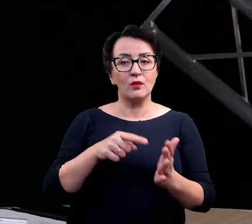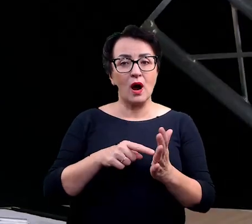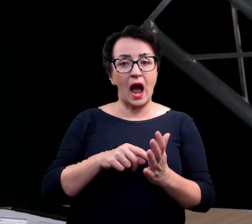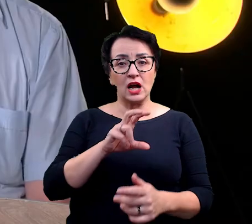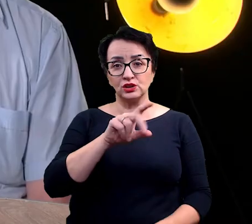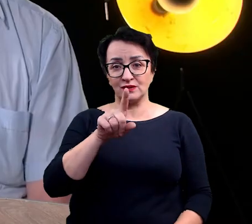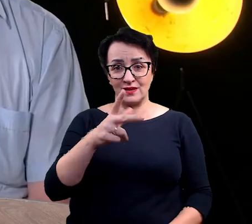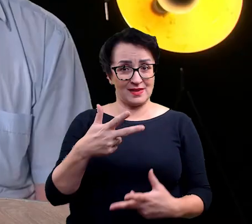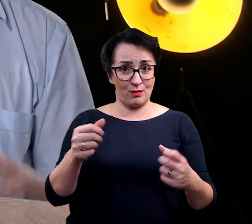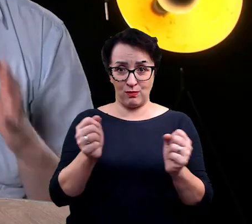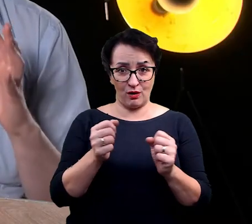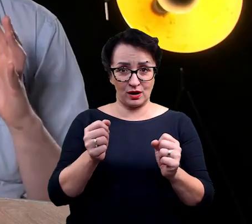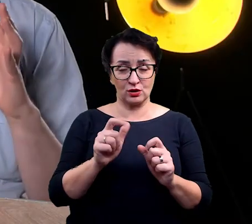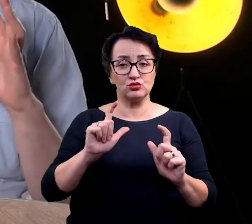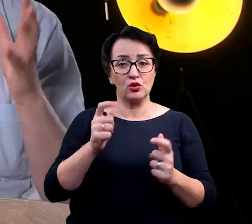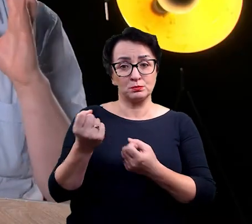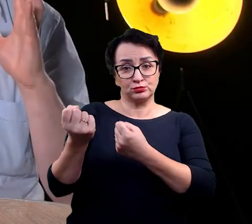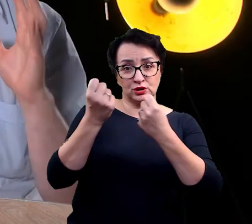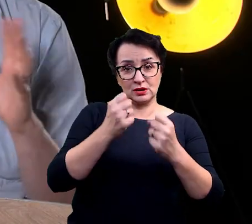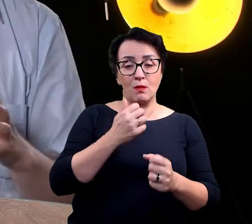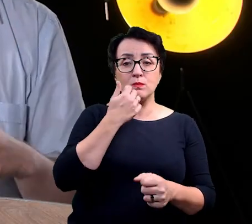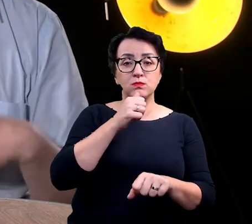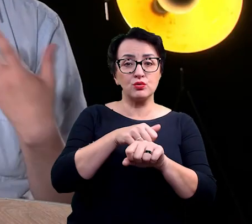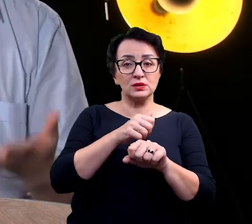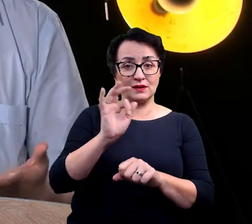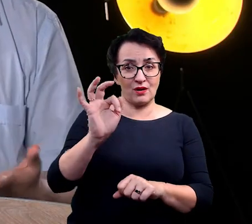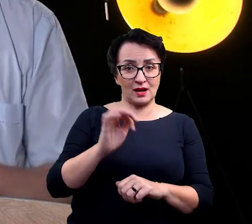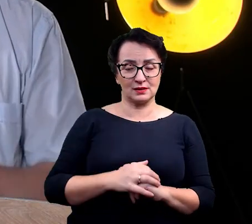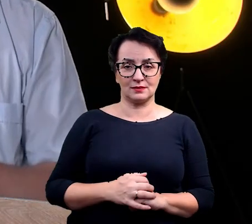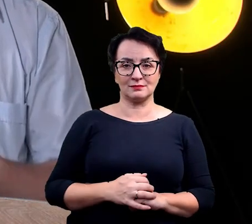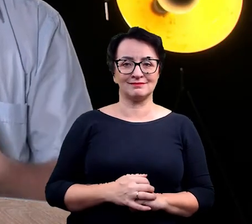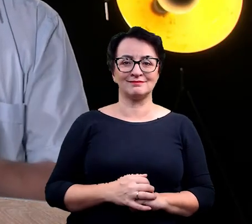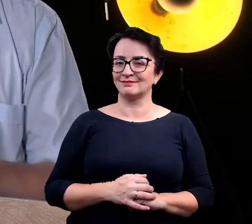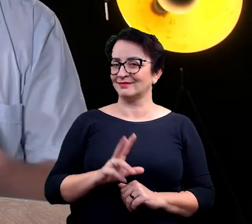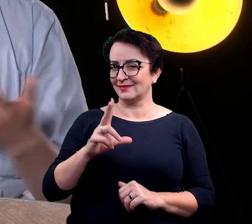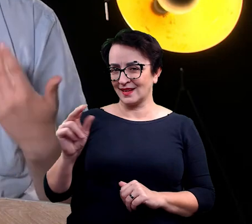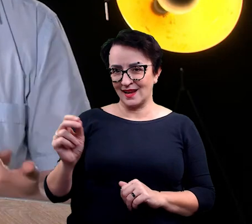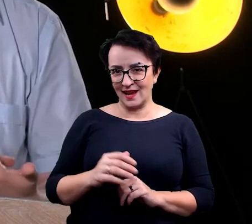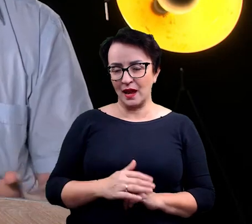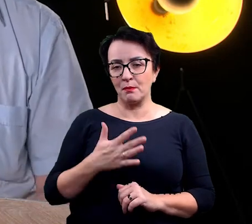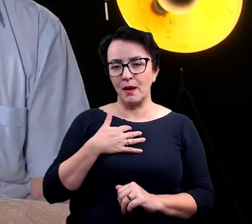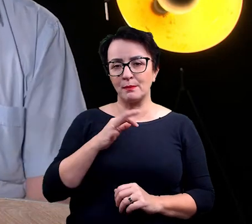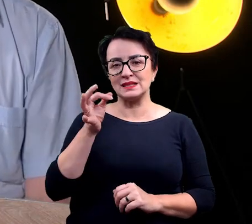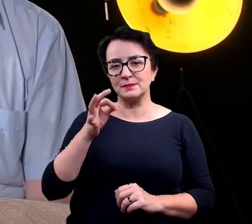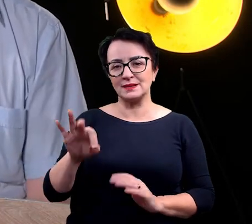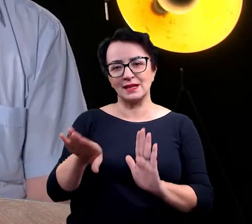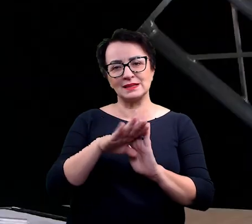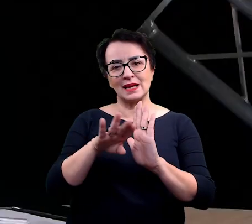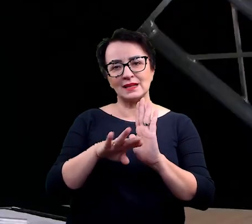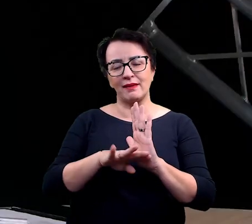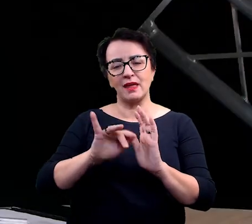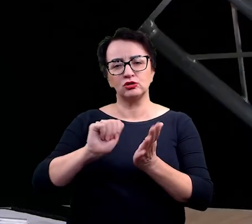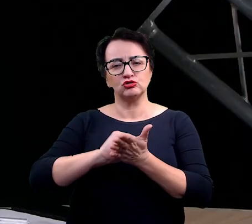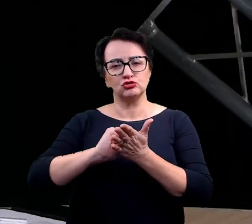specjalny taki protokół, co trzeba zrobić, jak się trzeba wyczyścić przed Właśnie, bo to jest bardzo istotne.